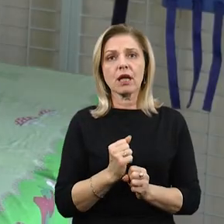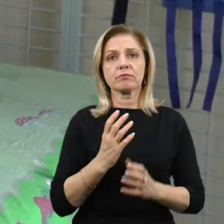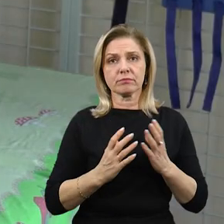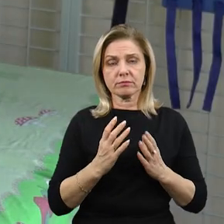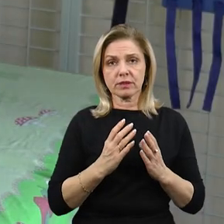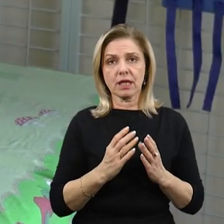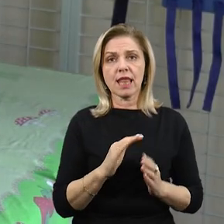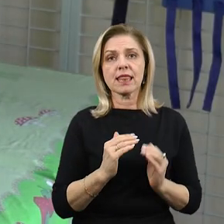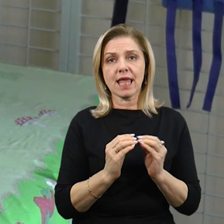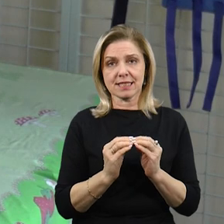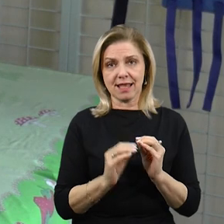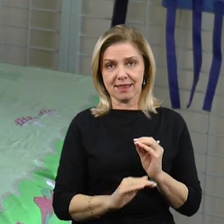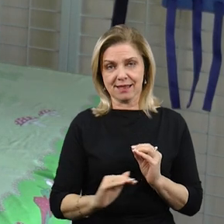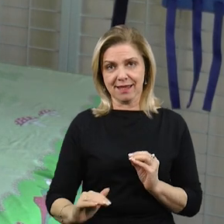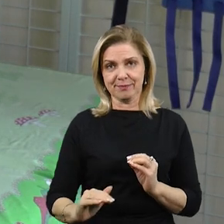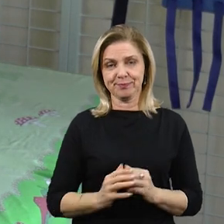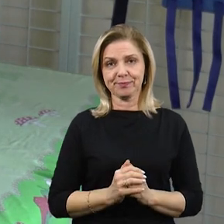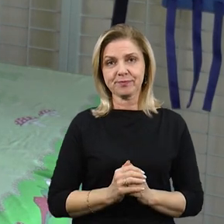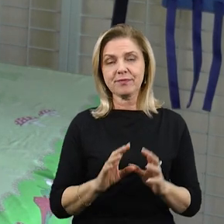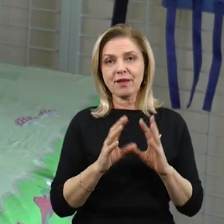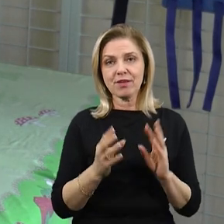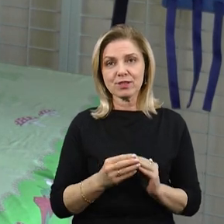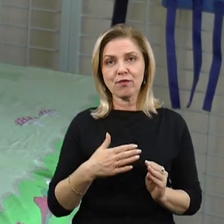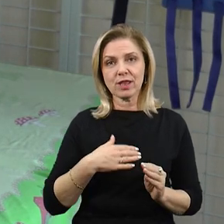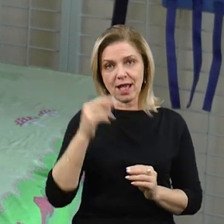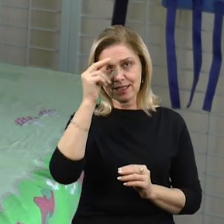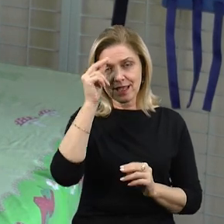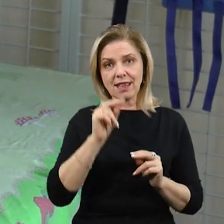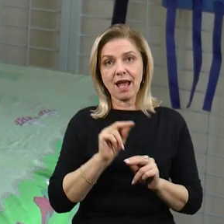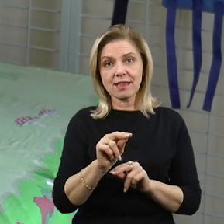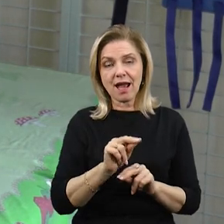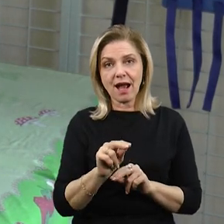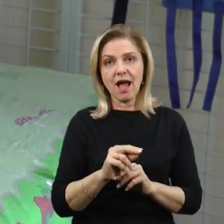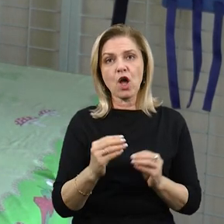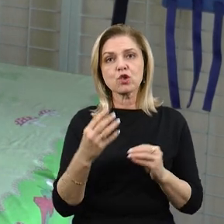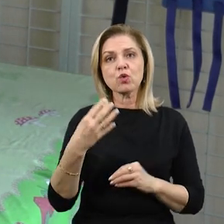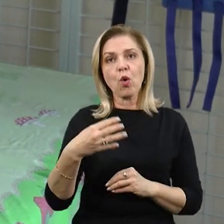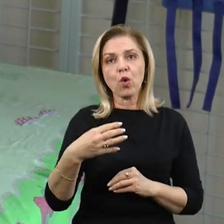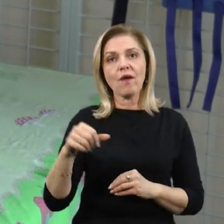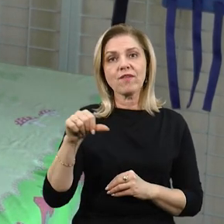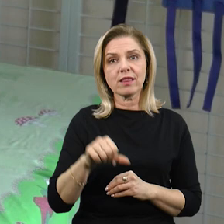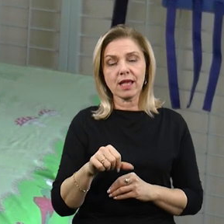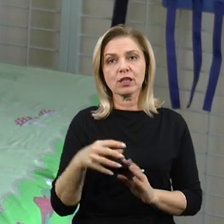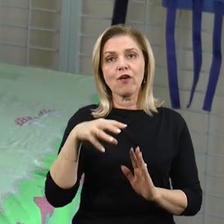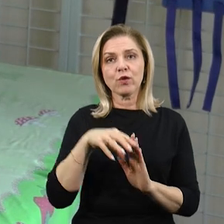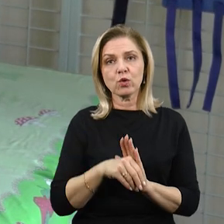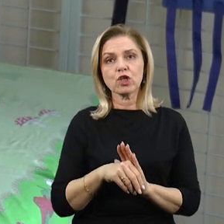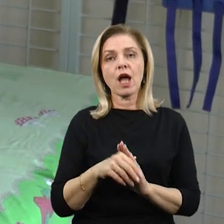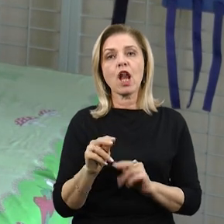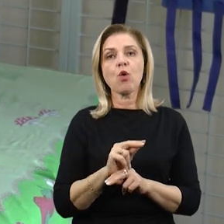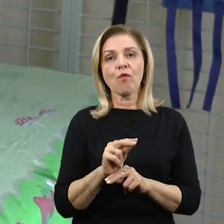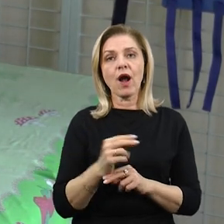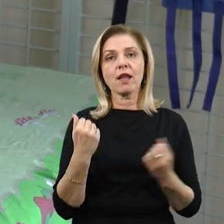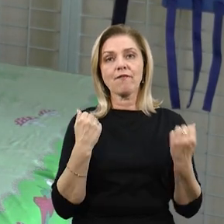основному наші заняття складають 40 хвилин, які включають лікувальну фізкультуру та